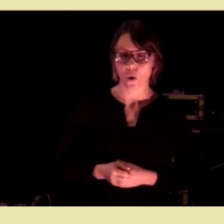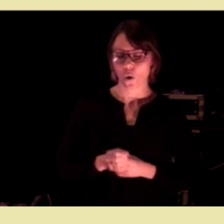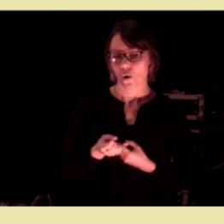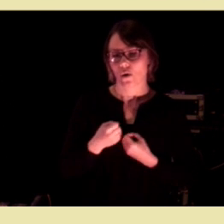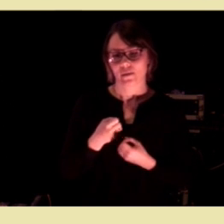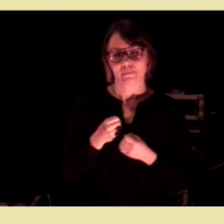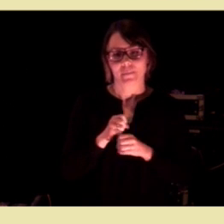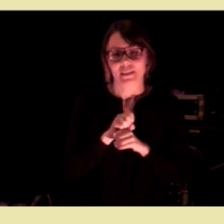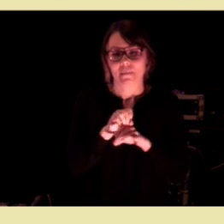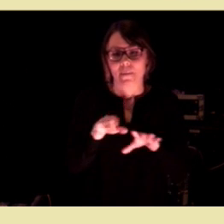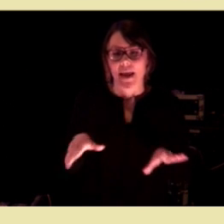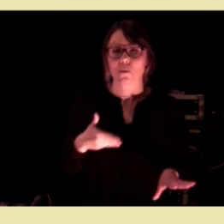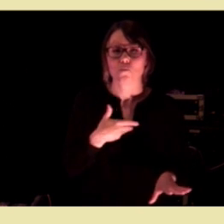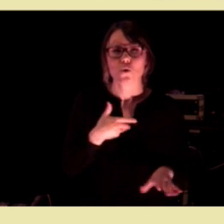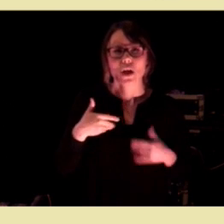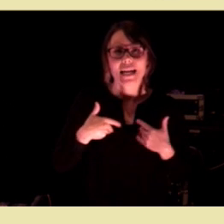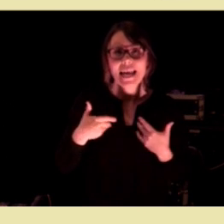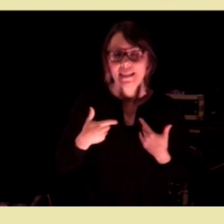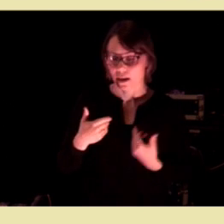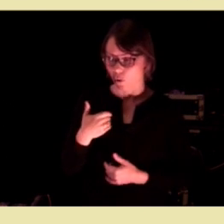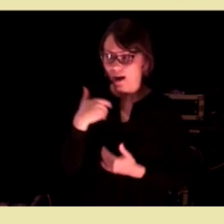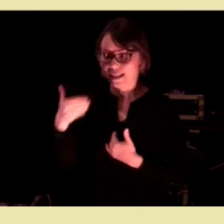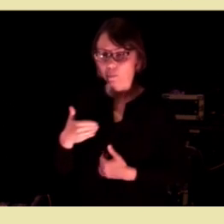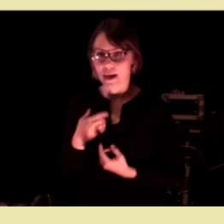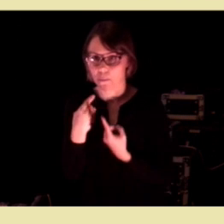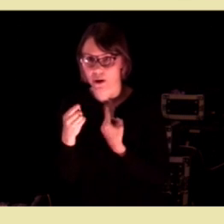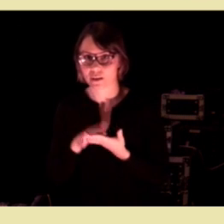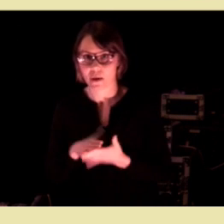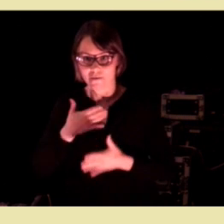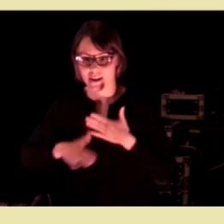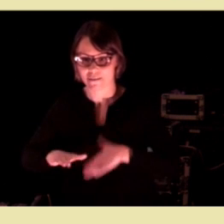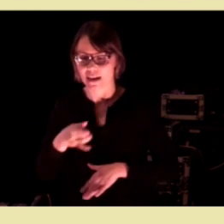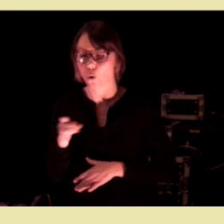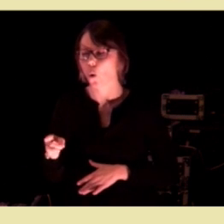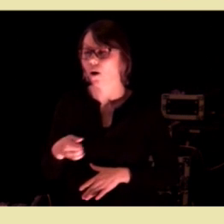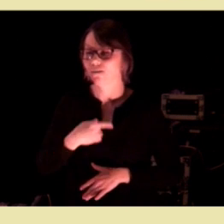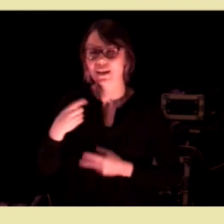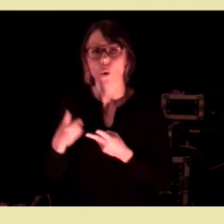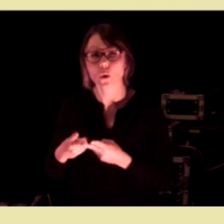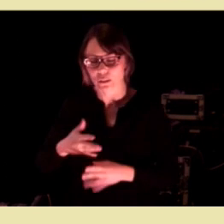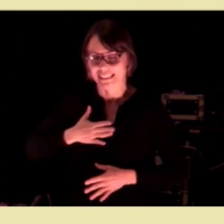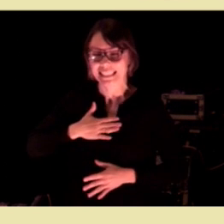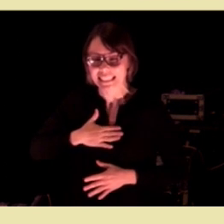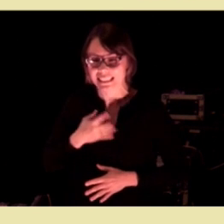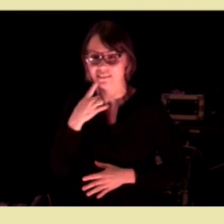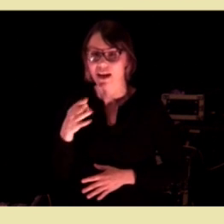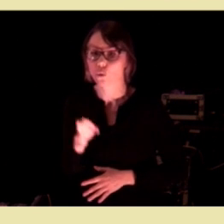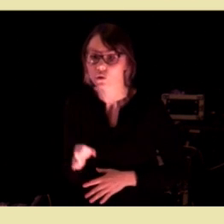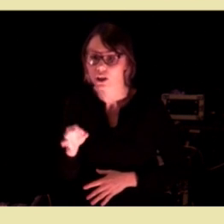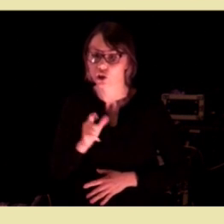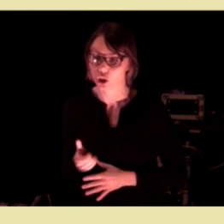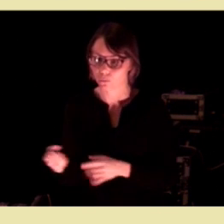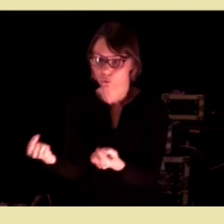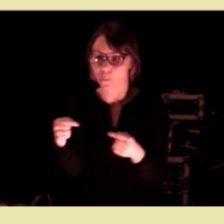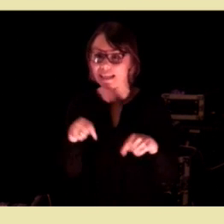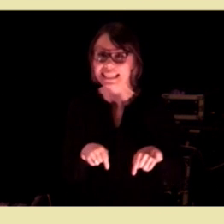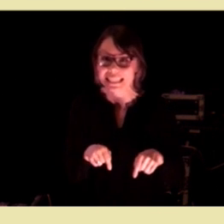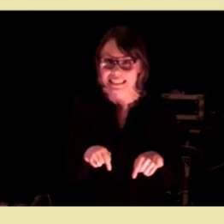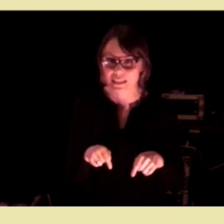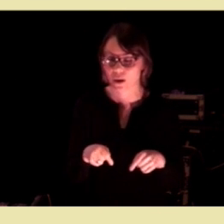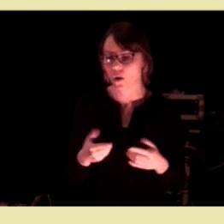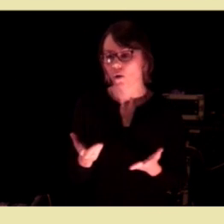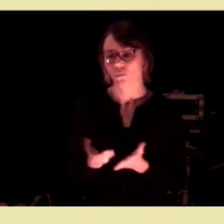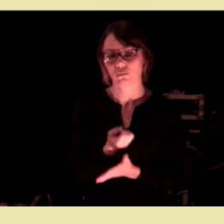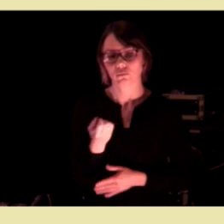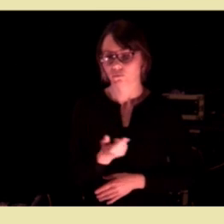sprer så mye glede. Og så snakker jeg med de frivillige etterpå, og så sier de at vi gleder oss også til hver onsdag for da skal vi være her, og det